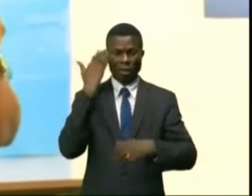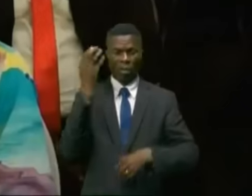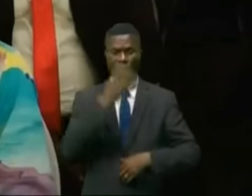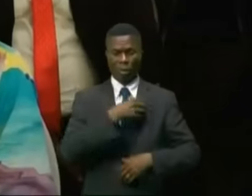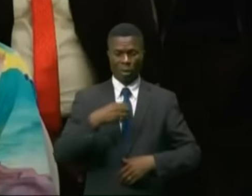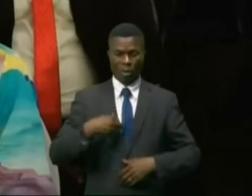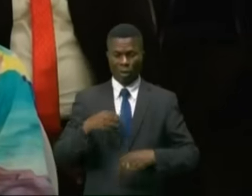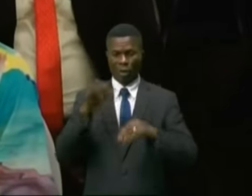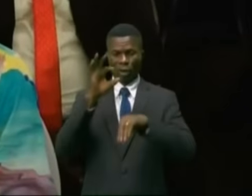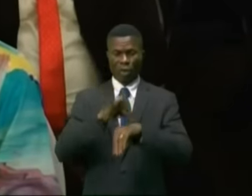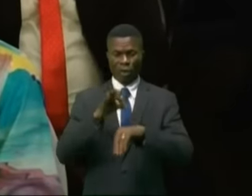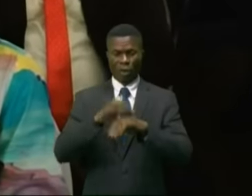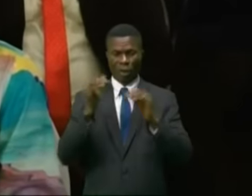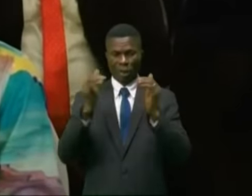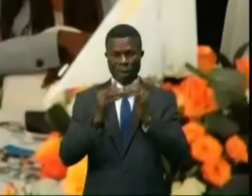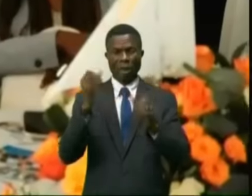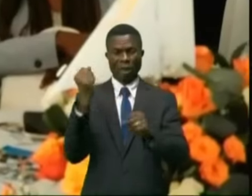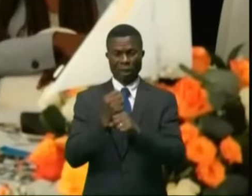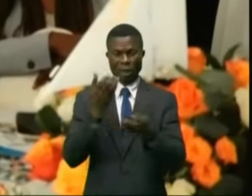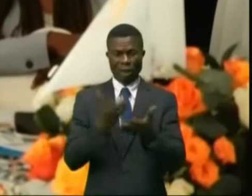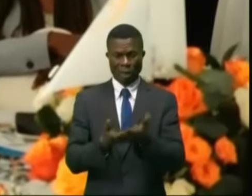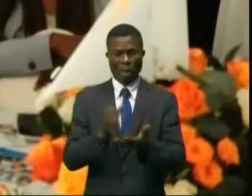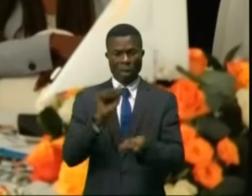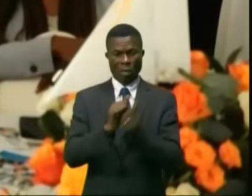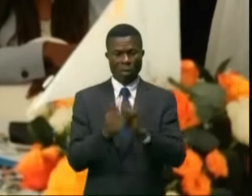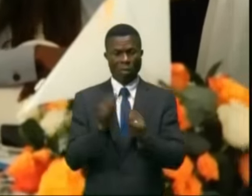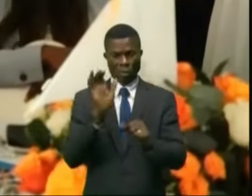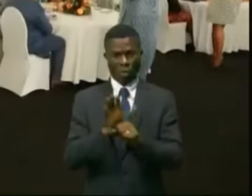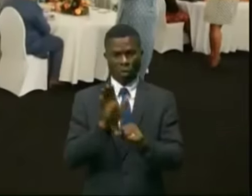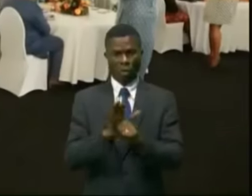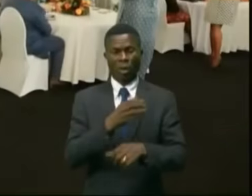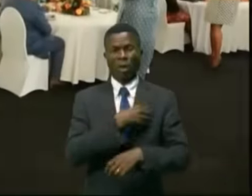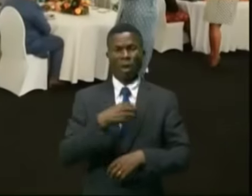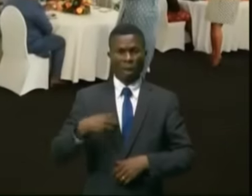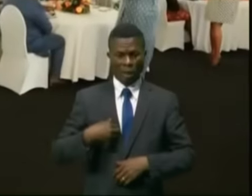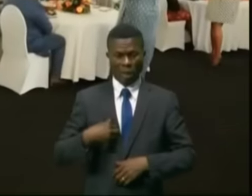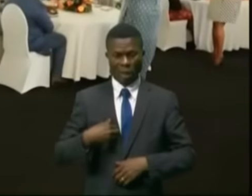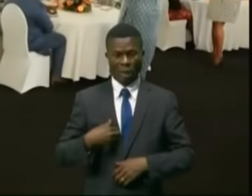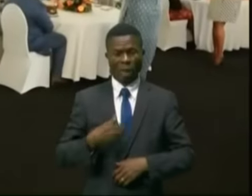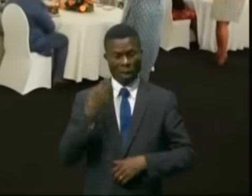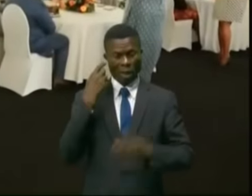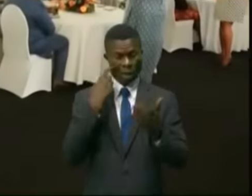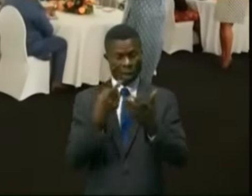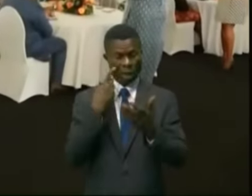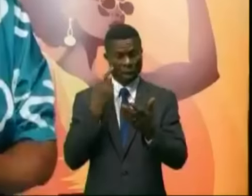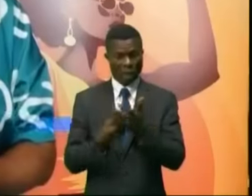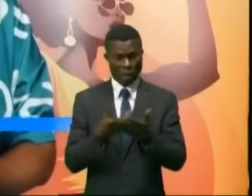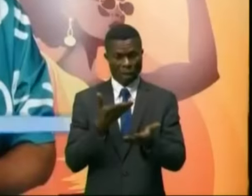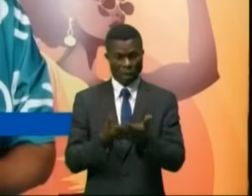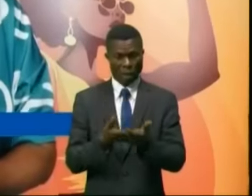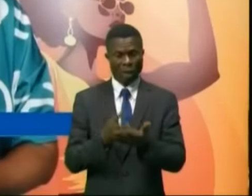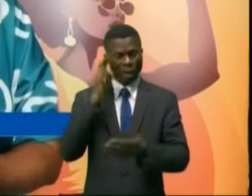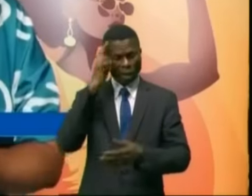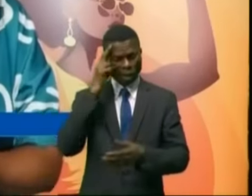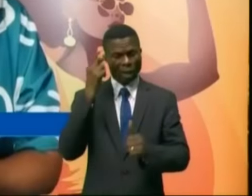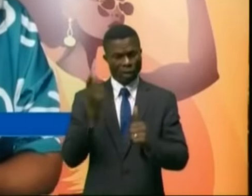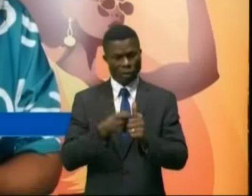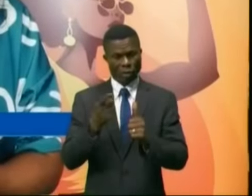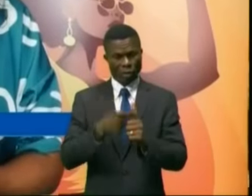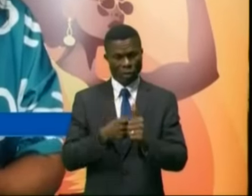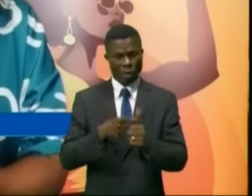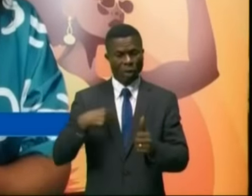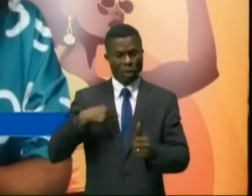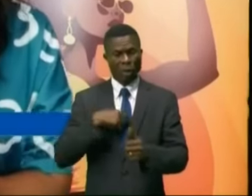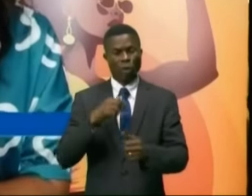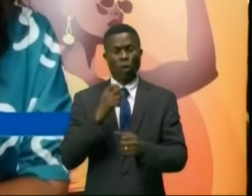des chances au travail et tant d'autres qui, pour elle, est subjectif. Il fallait qu'on puisse réfléchir sur que nous sommes